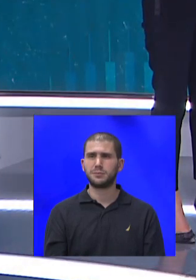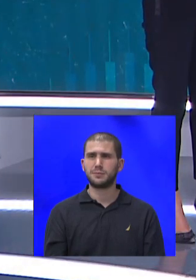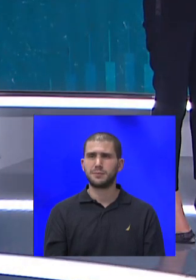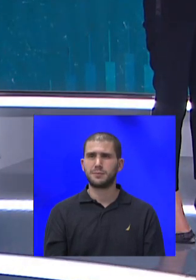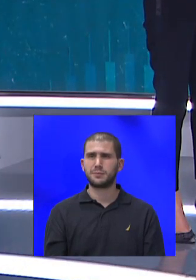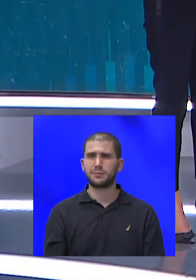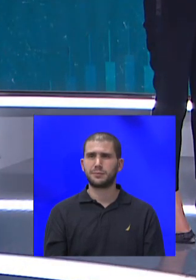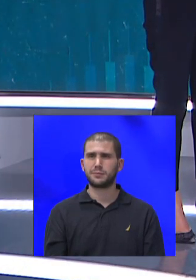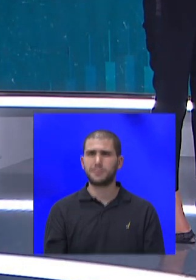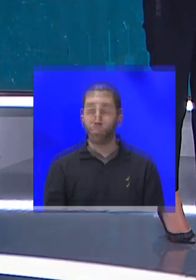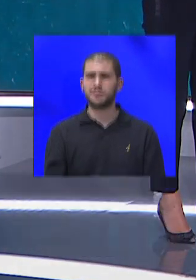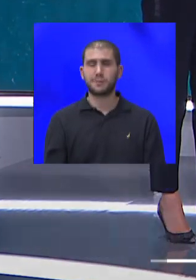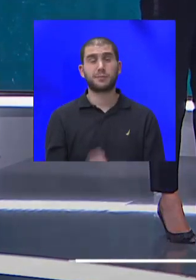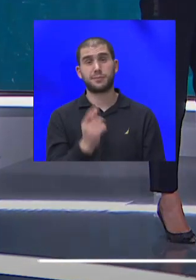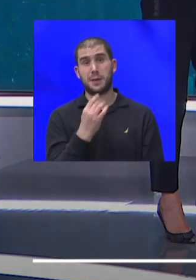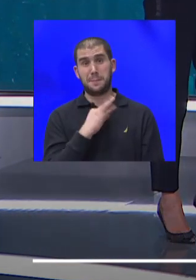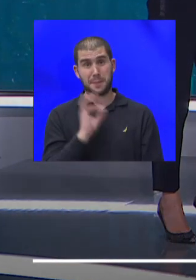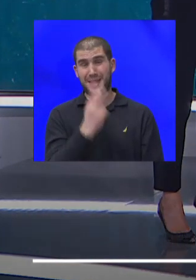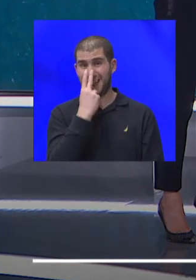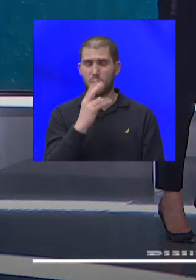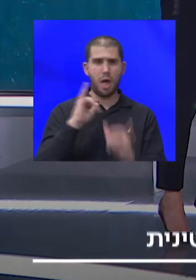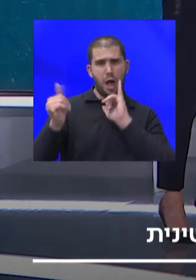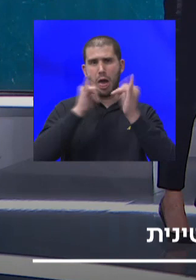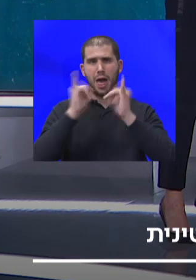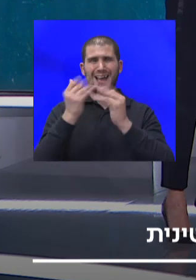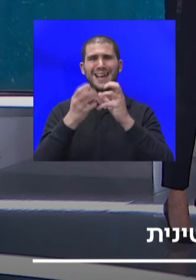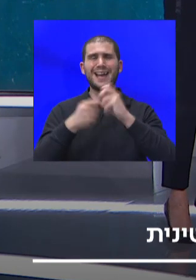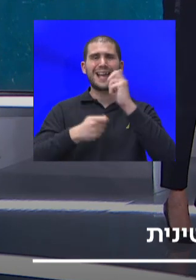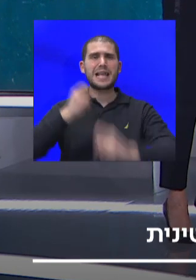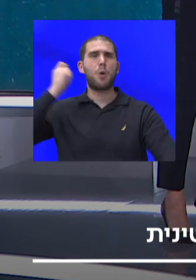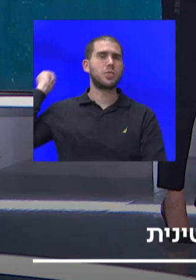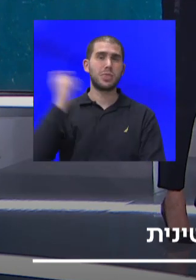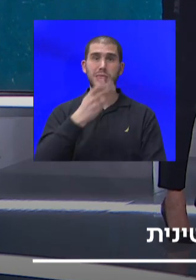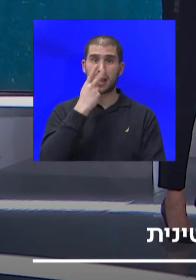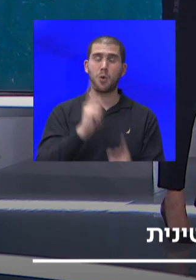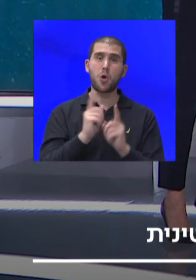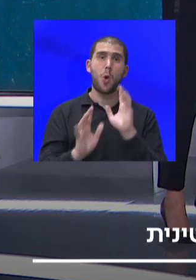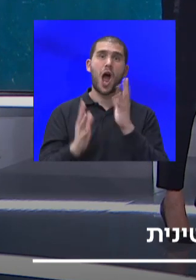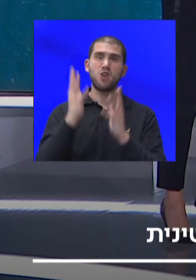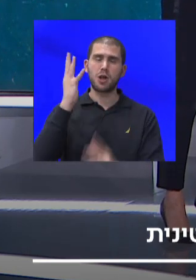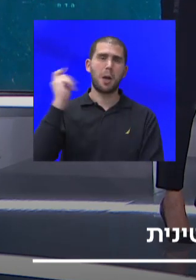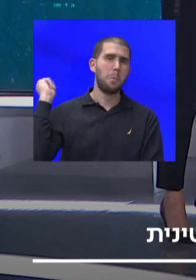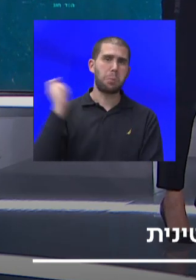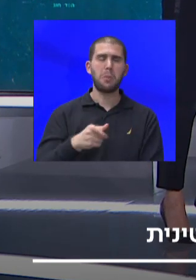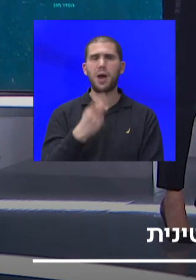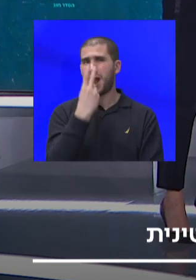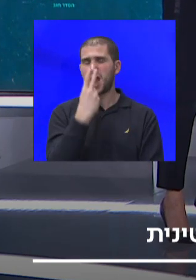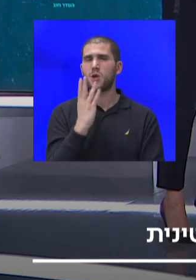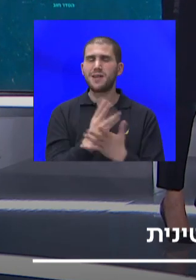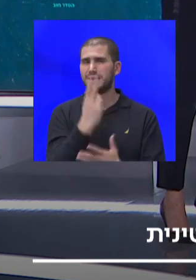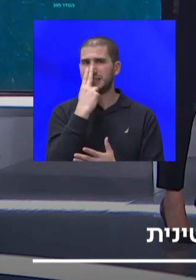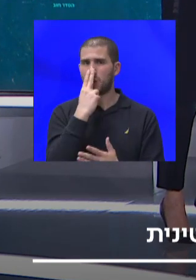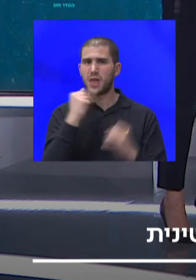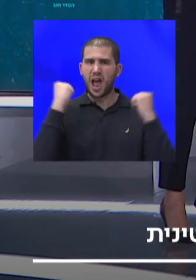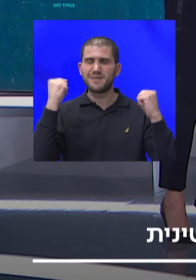אנחנו באמת ראינו שם צעקות רימון, רימון שאולי נראה כמו רימון אשן השלח שם, היו גם באמת ניסיונות להפגין מול משרדים וכו',